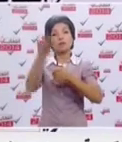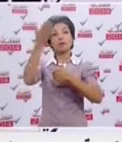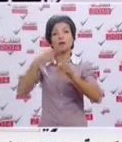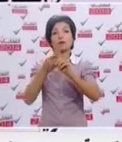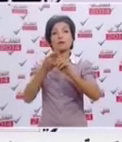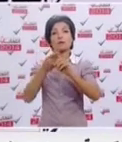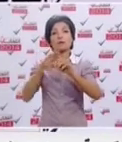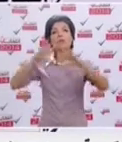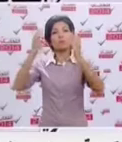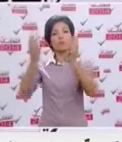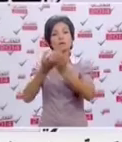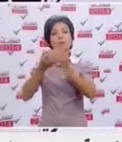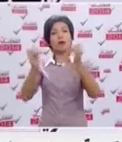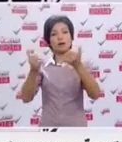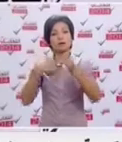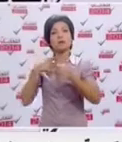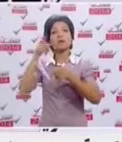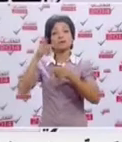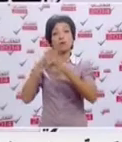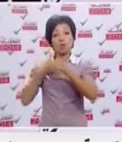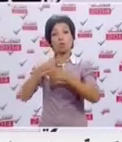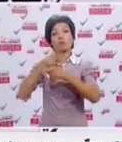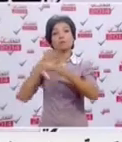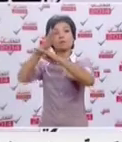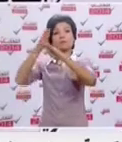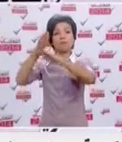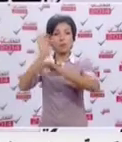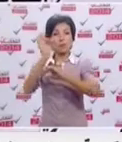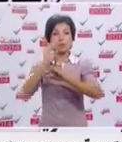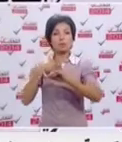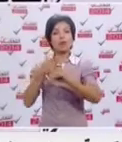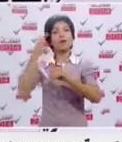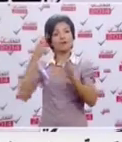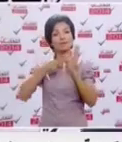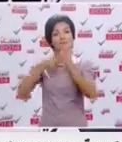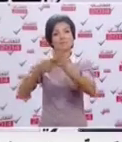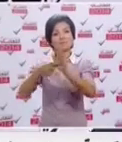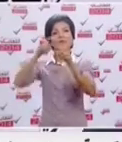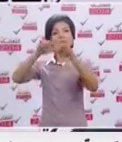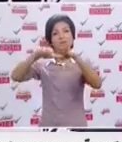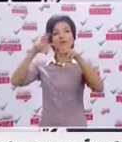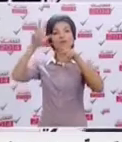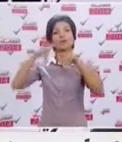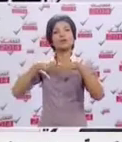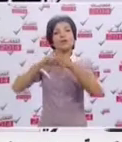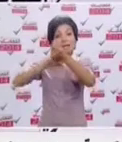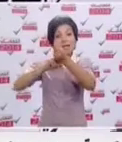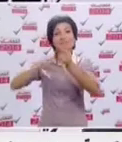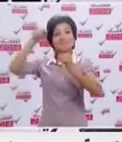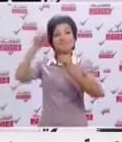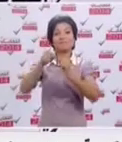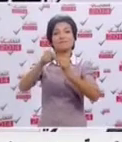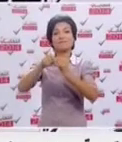ما فيهاش فضاءات للترفيه أبنائنا ما عندهم شوين يمشوا ترشحت لأني نسكن في سيدي بوزيد في السوق كما يقال في المدينة